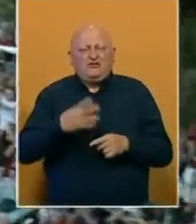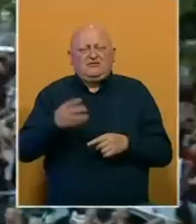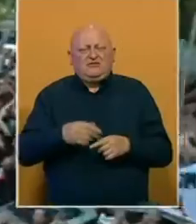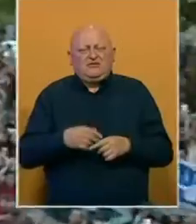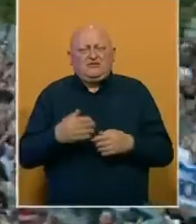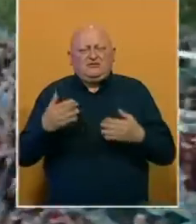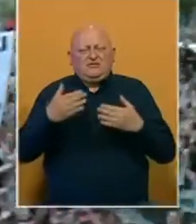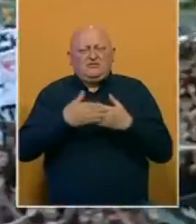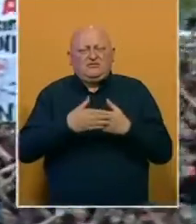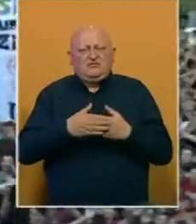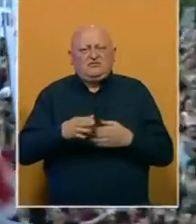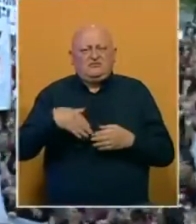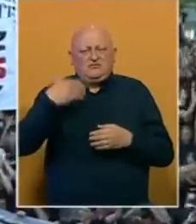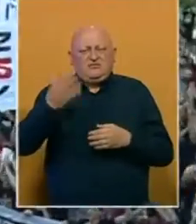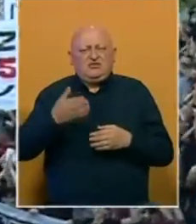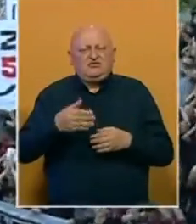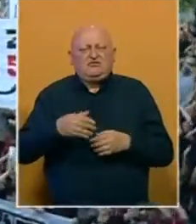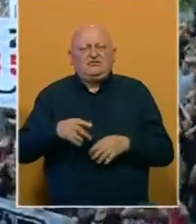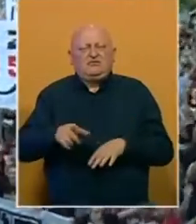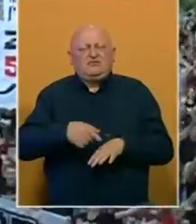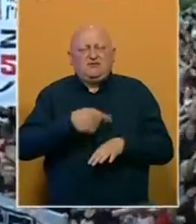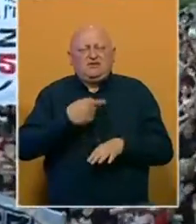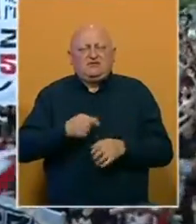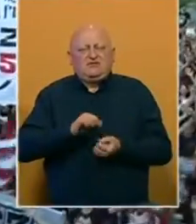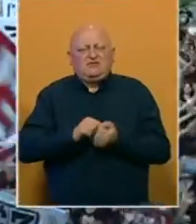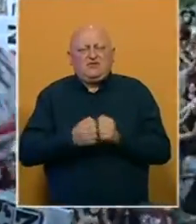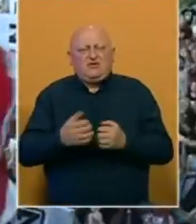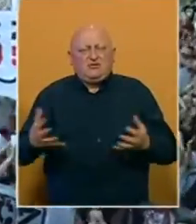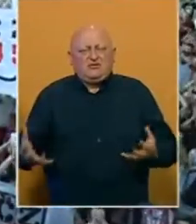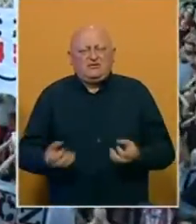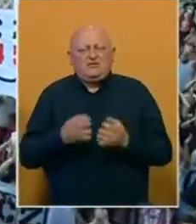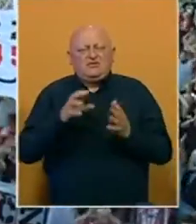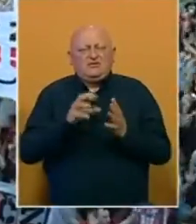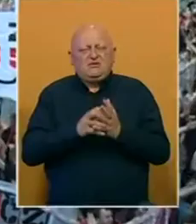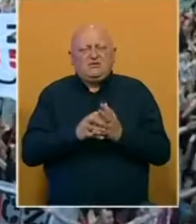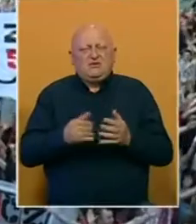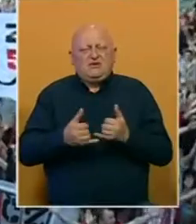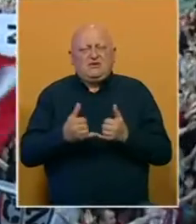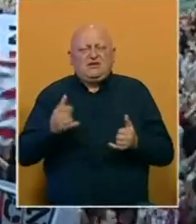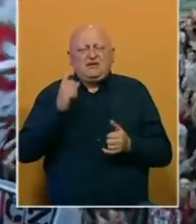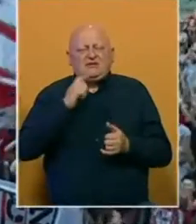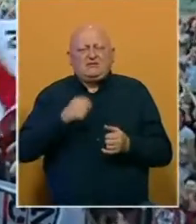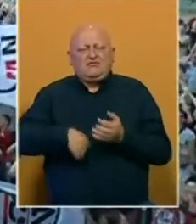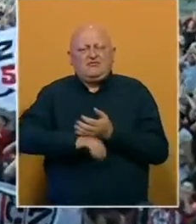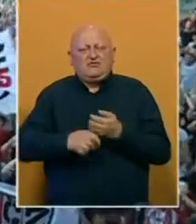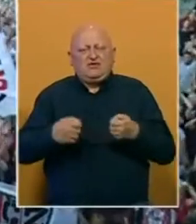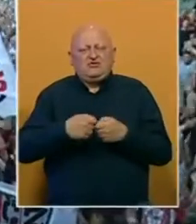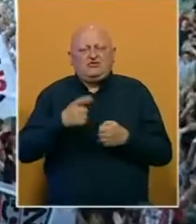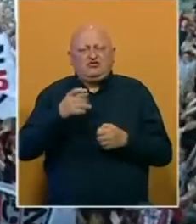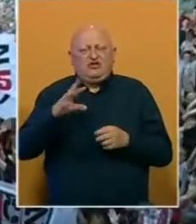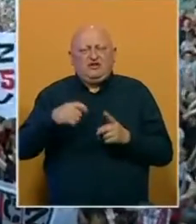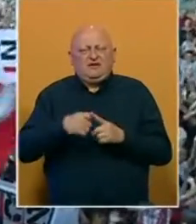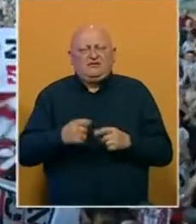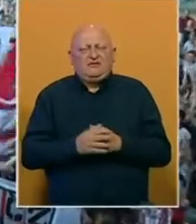večerašnih protesta i dalje će nastaviti svoju borbu za spas jednog od simbola grada Zenica a to je nogometni klub